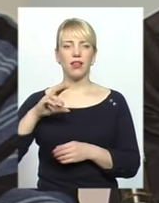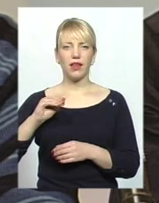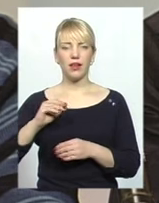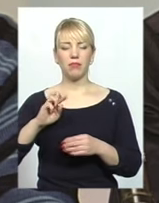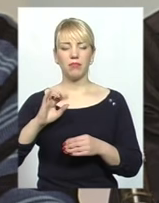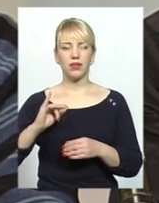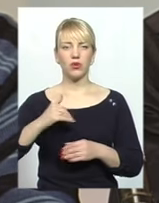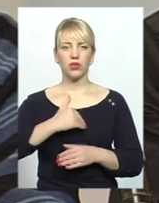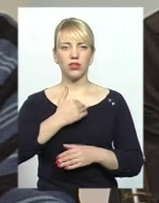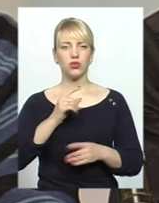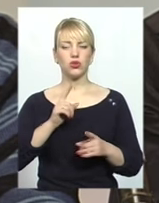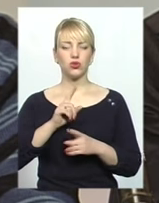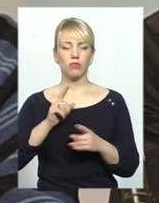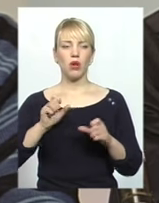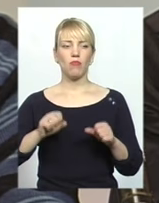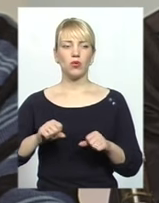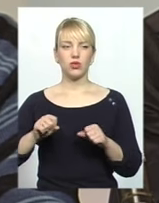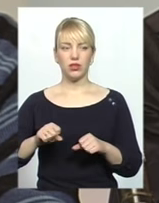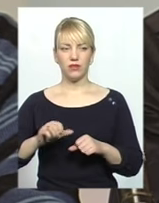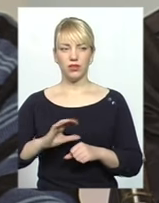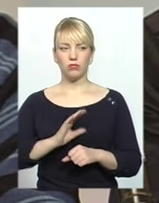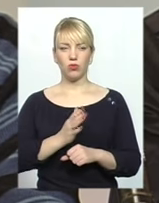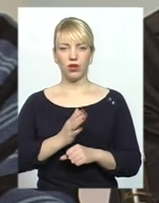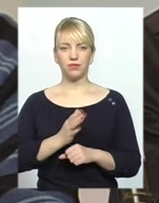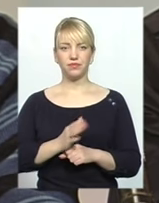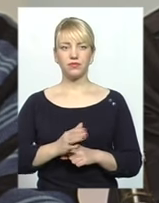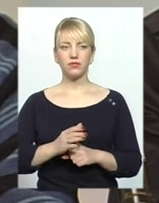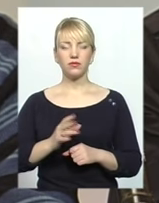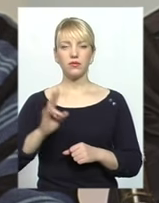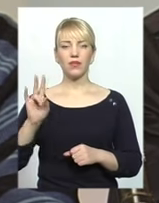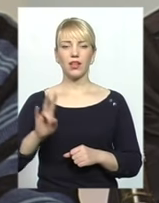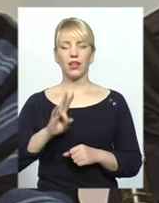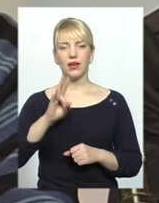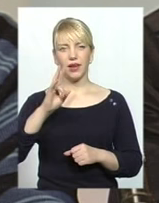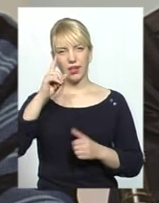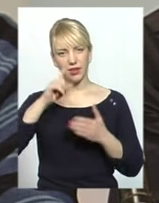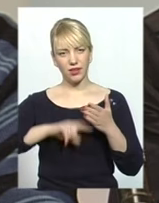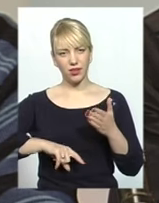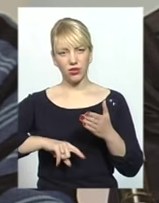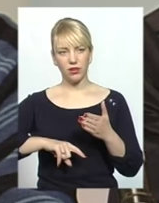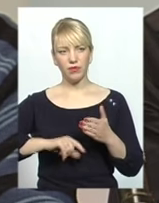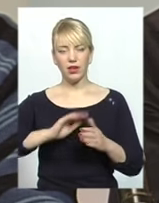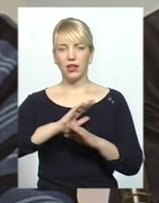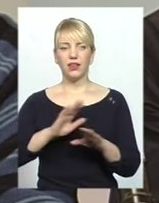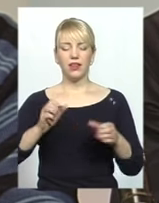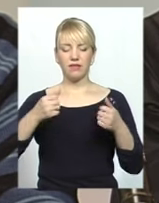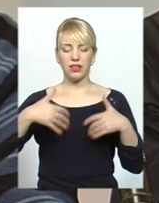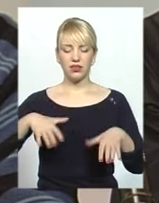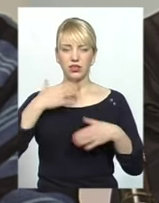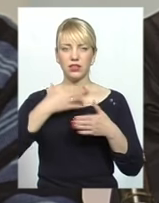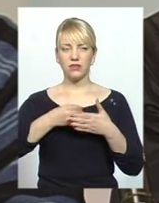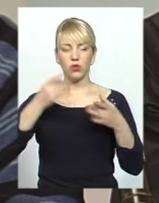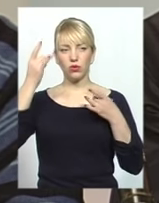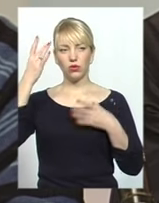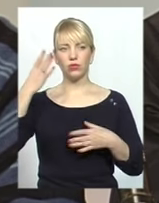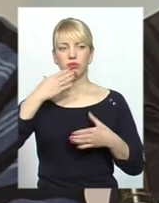можливість була релігійно, аби не втрачати свої культури,